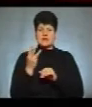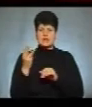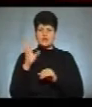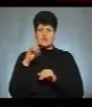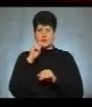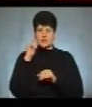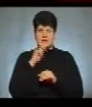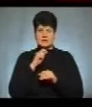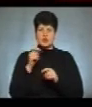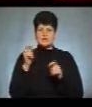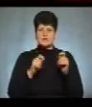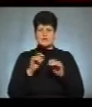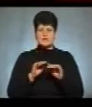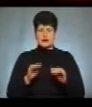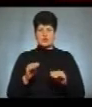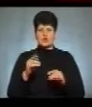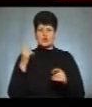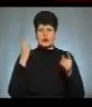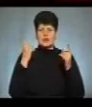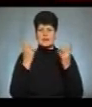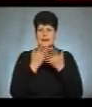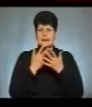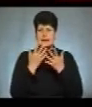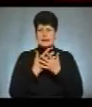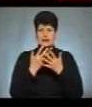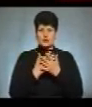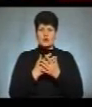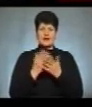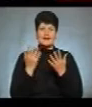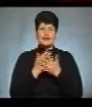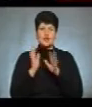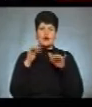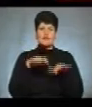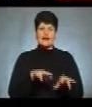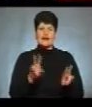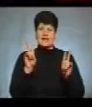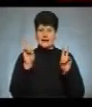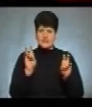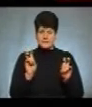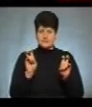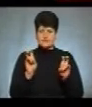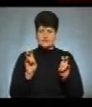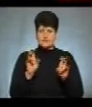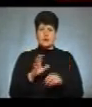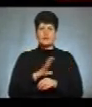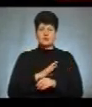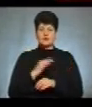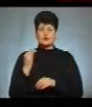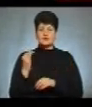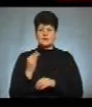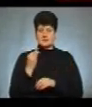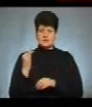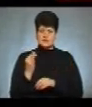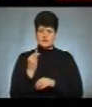фестивалю дитячого кіно, анімації і телебачення «Кінохвилька». Було цікаво, якщо візьмуть, то